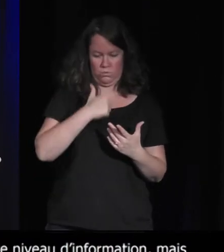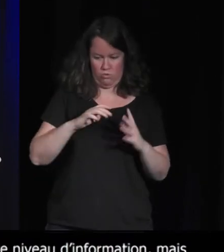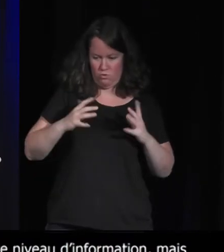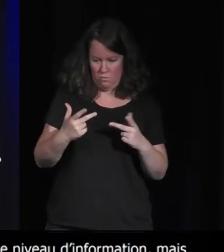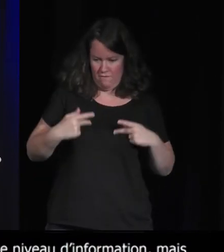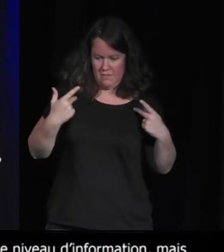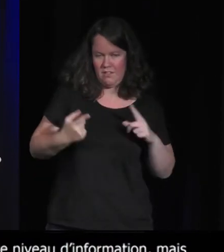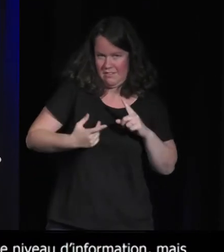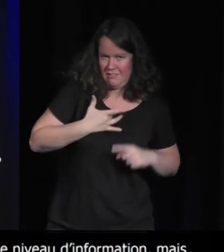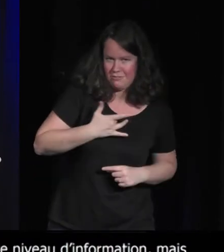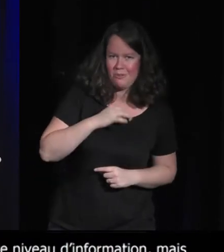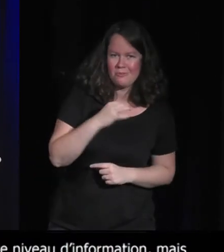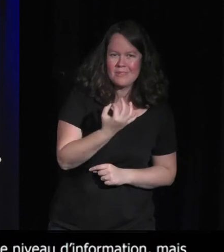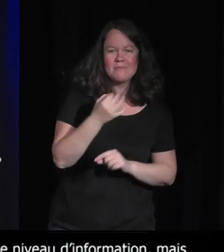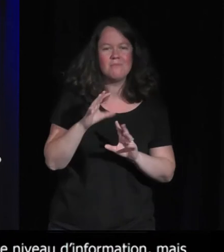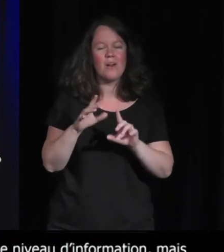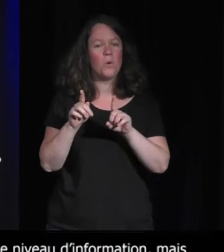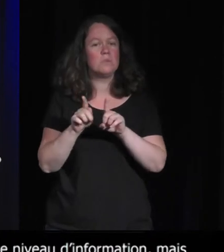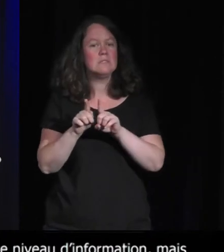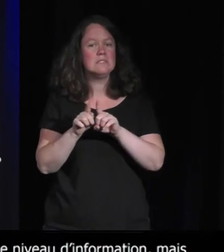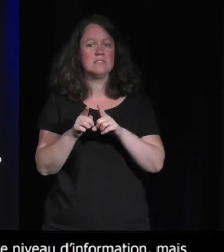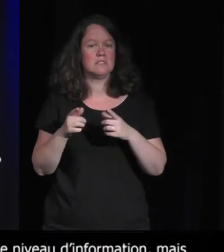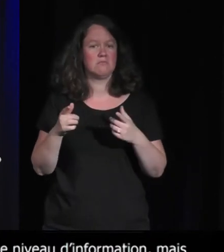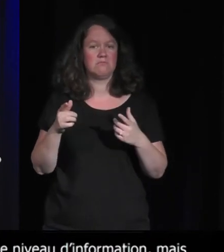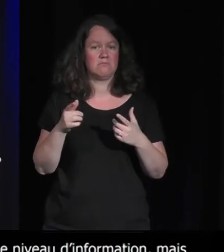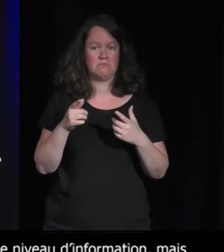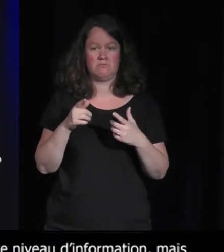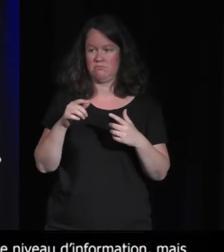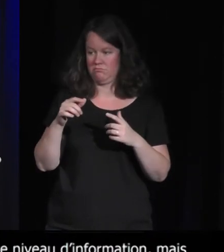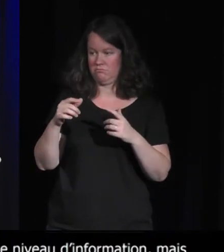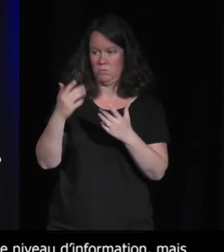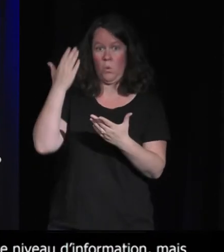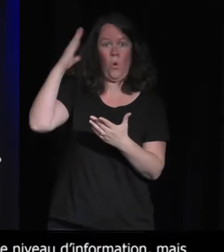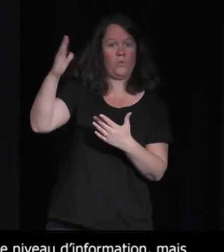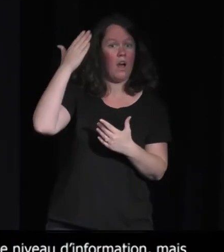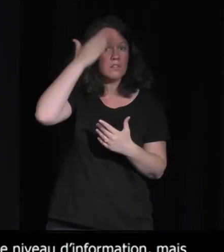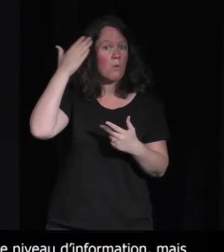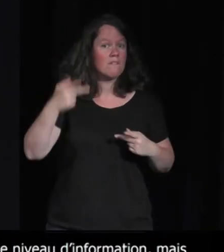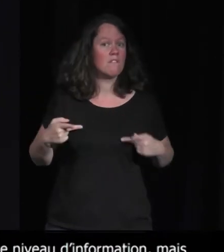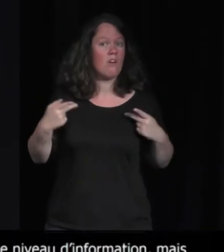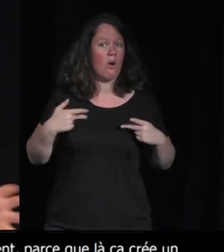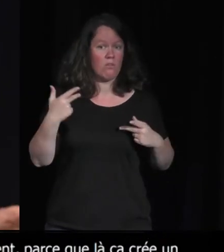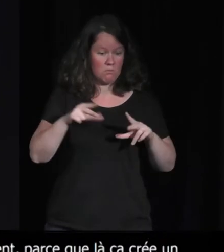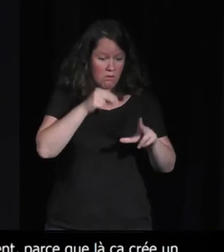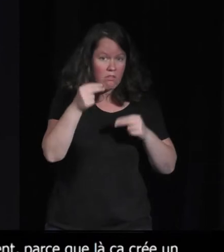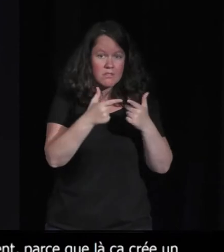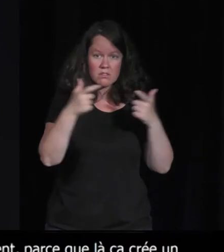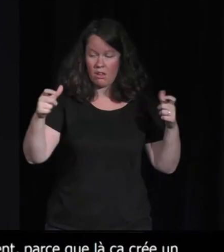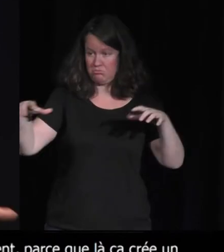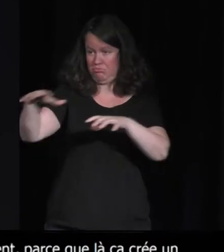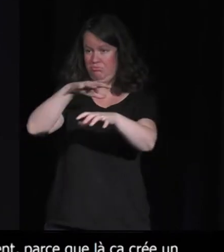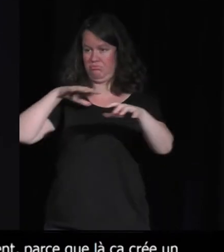espèces vivantes qui peuplent. Ça se passe dans le parc de Yellowstone,